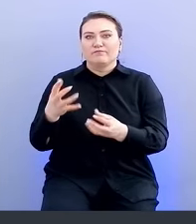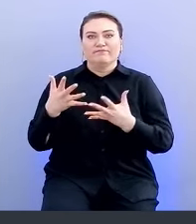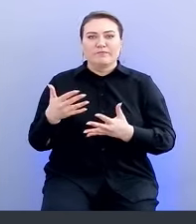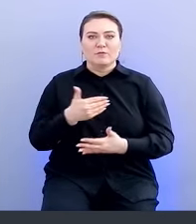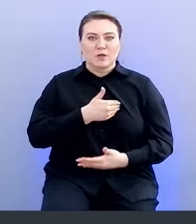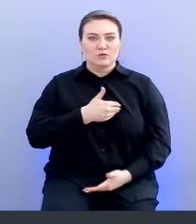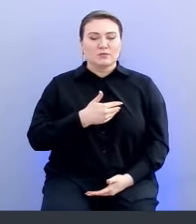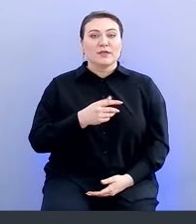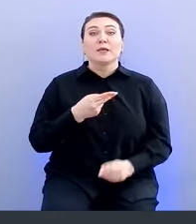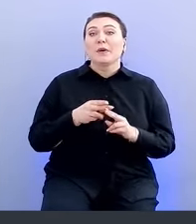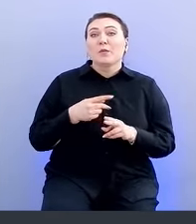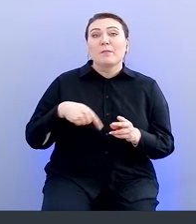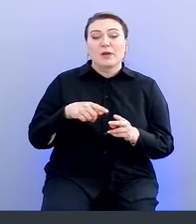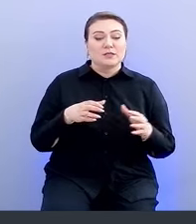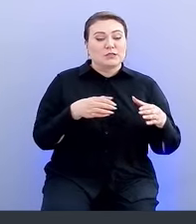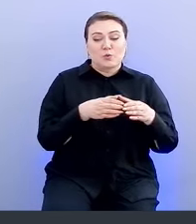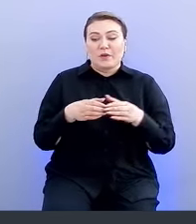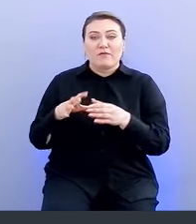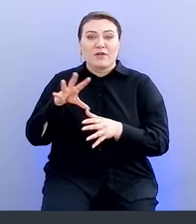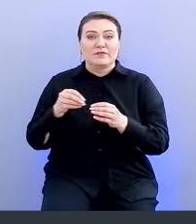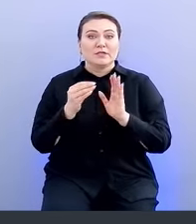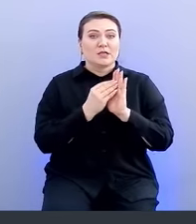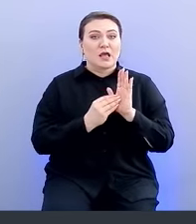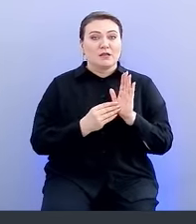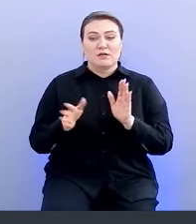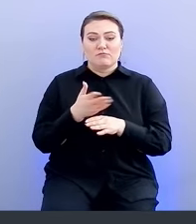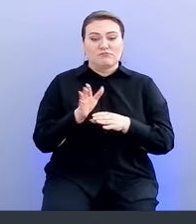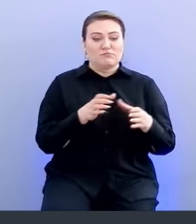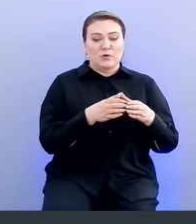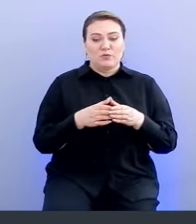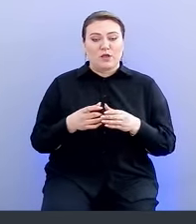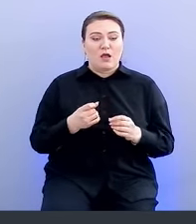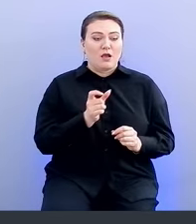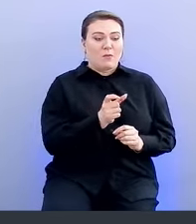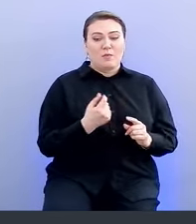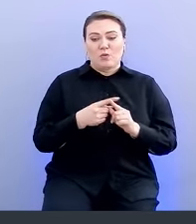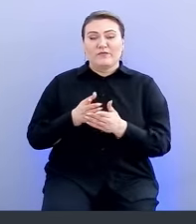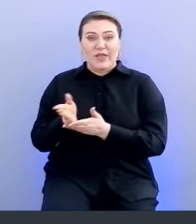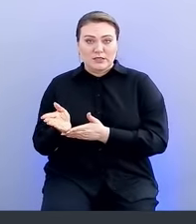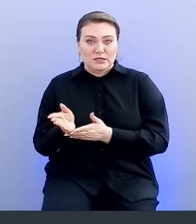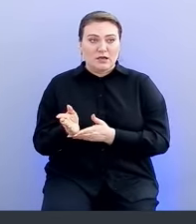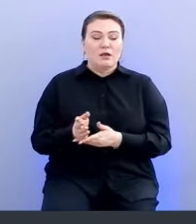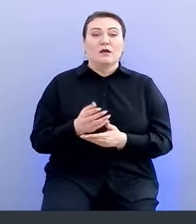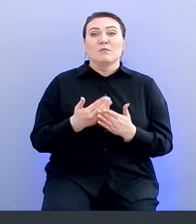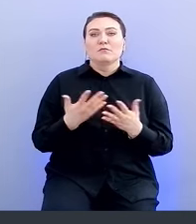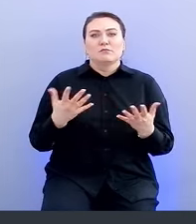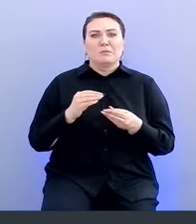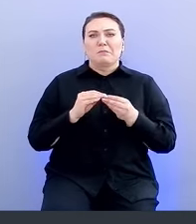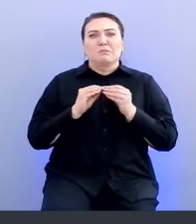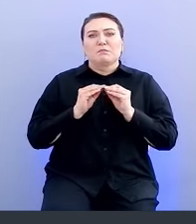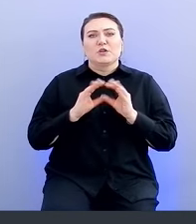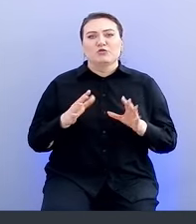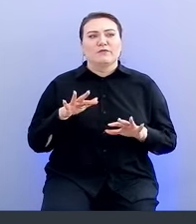сгруппировали все эти данные, да, они группируются по компонент плюс версия. Если вдруг по каким-то причинам там